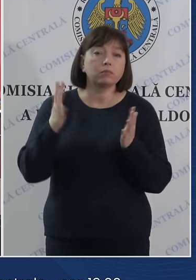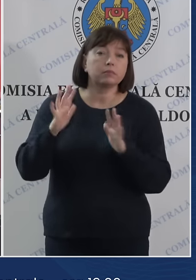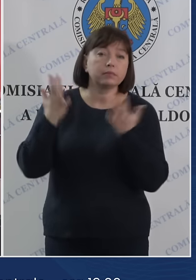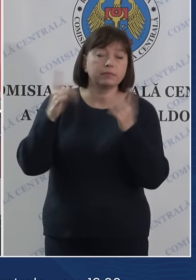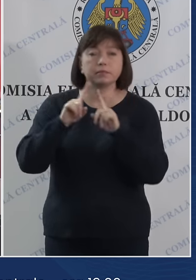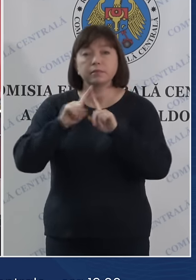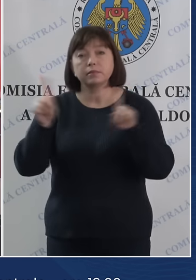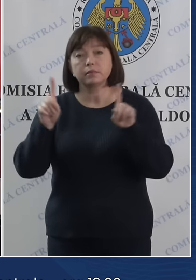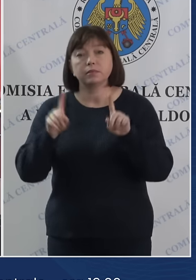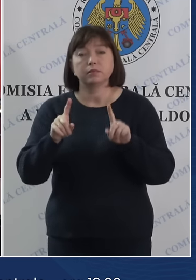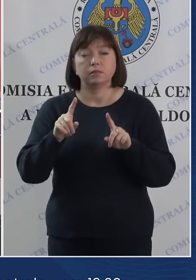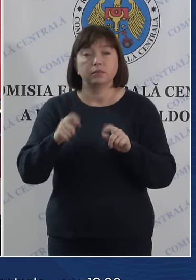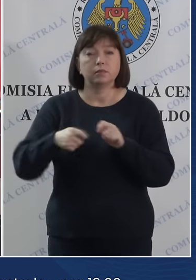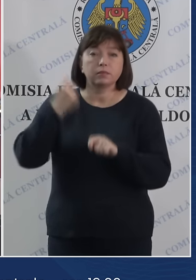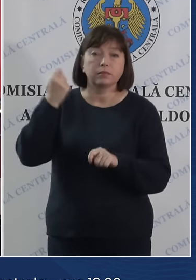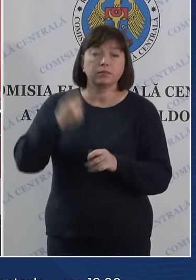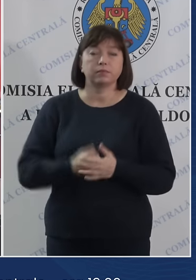în comun.